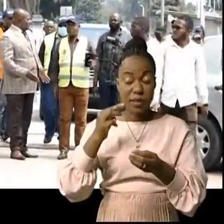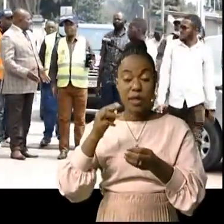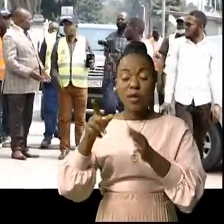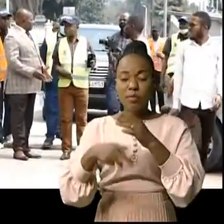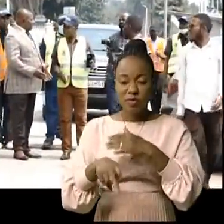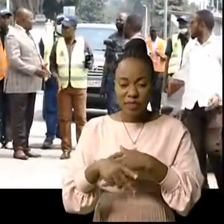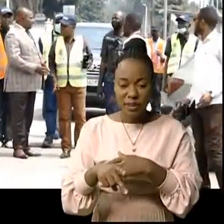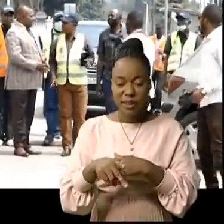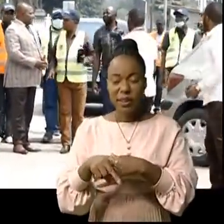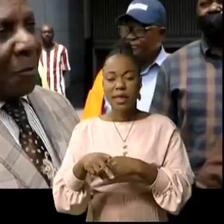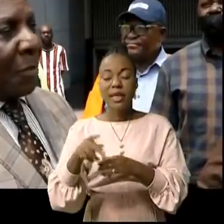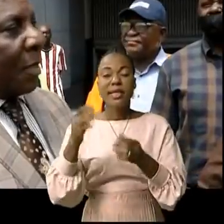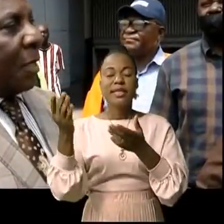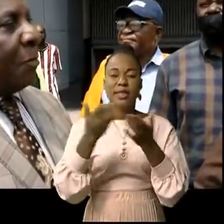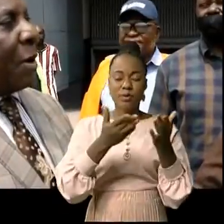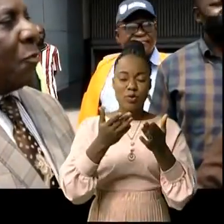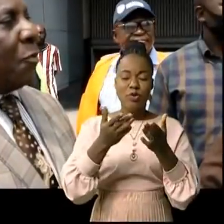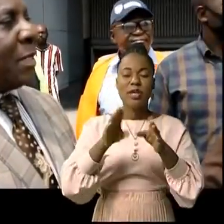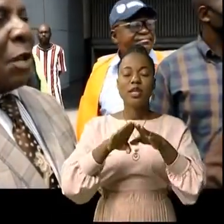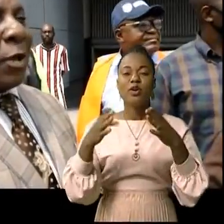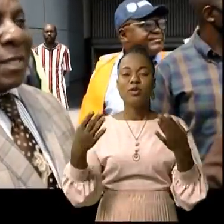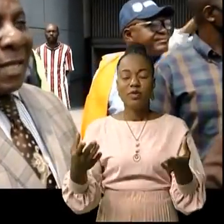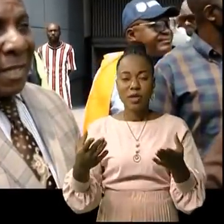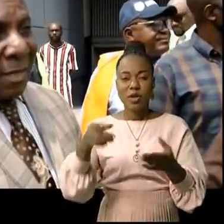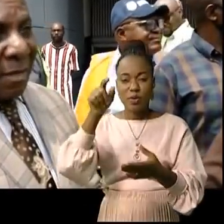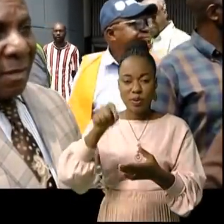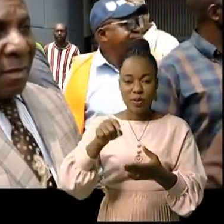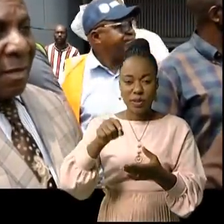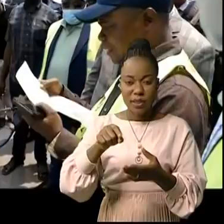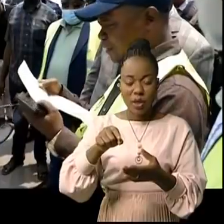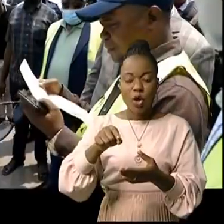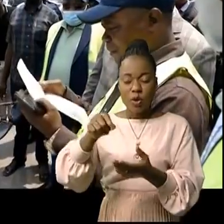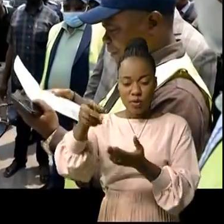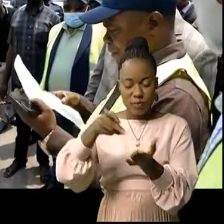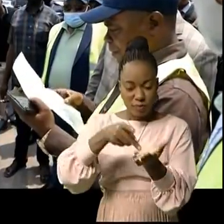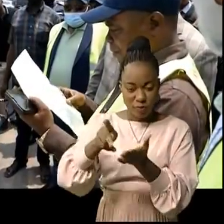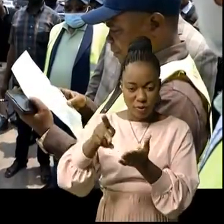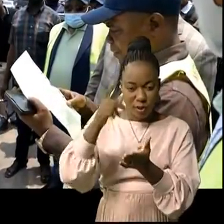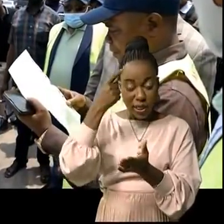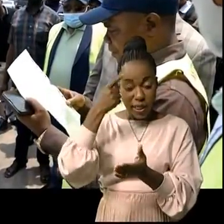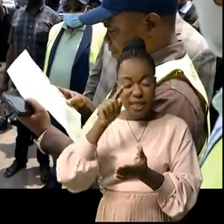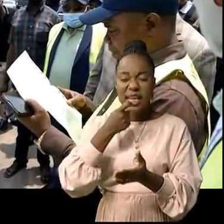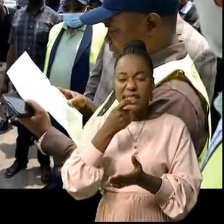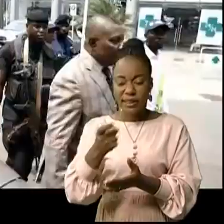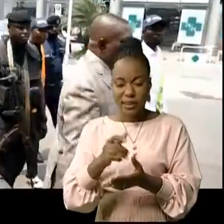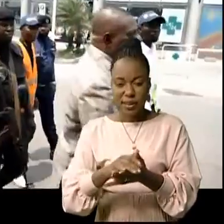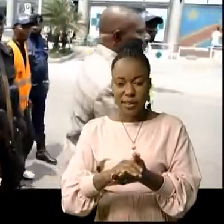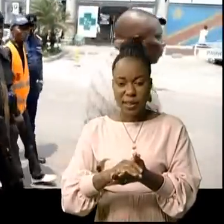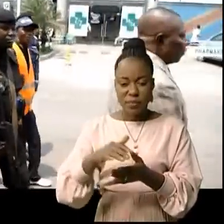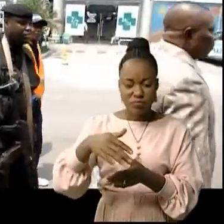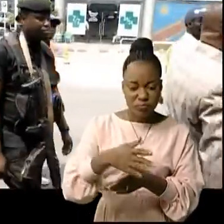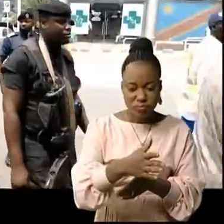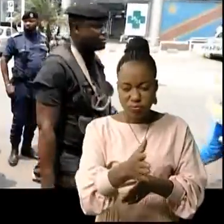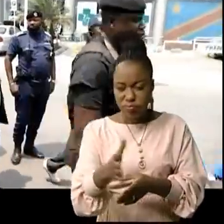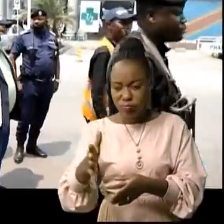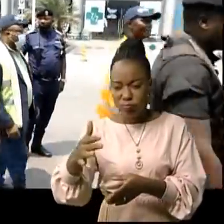Sumbokoso a procédé au lancement de l'opération irrelative. Pour ce faire, il a sillonné quelques artères de